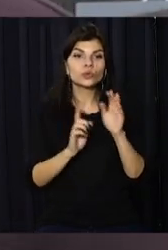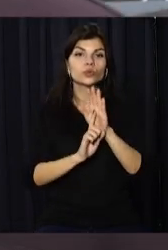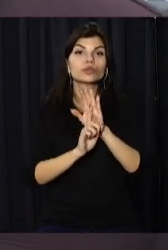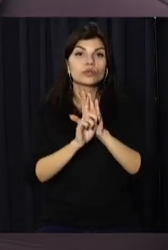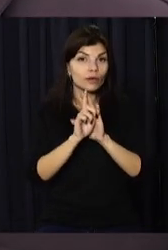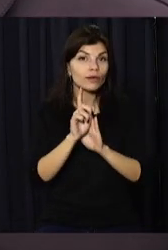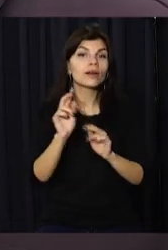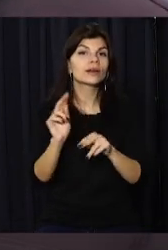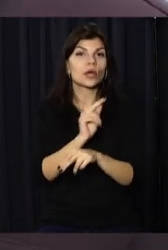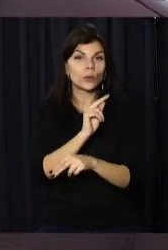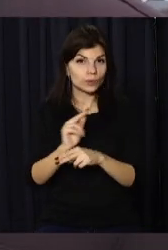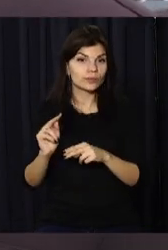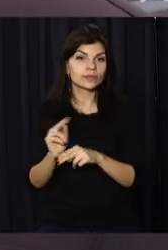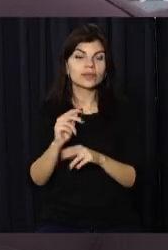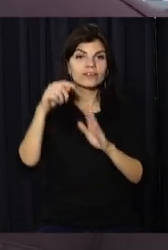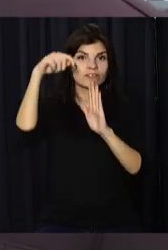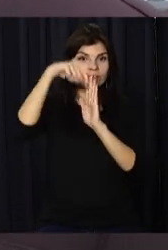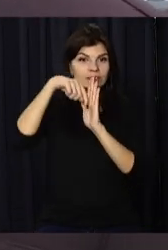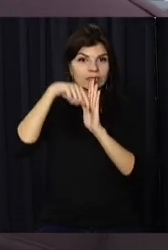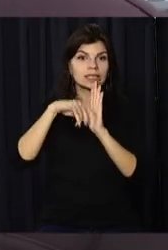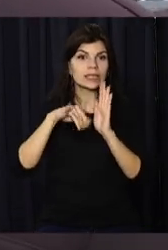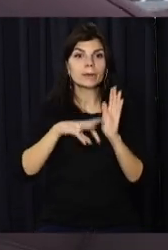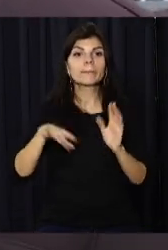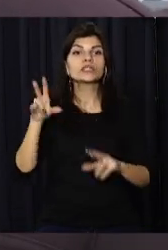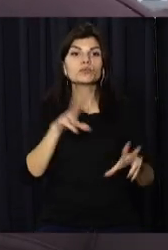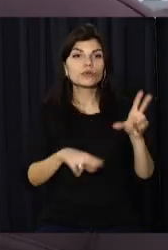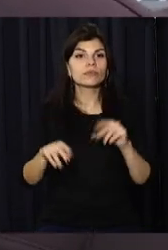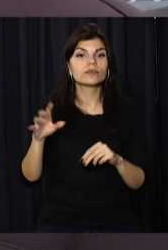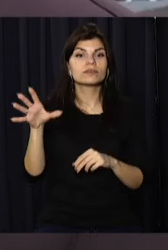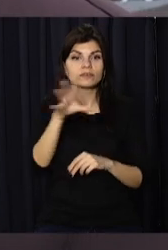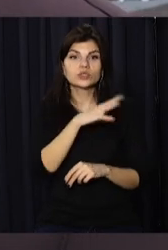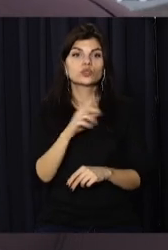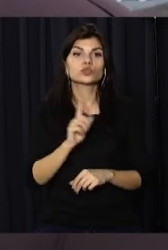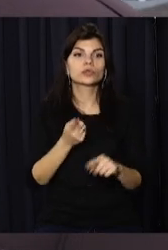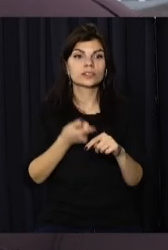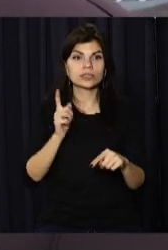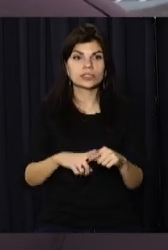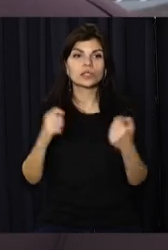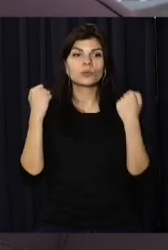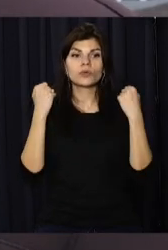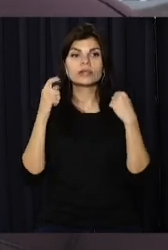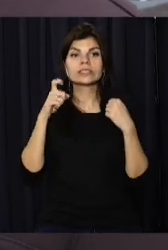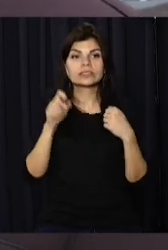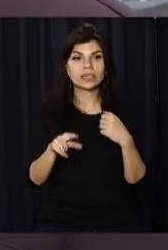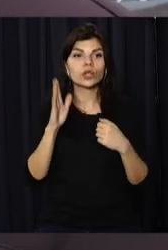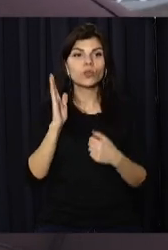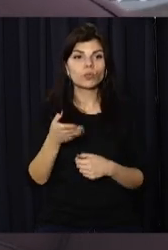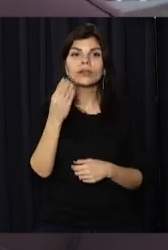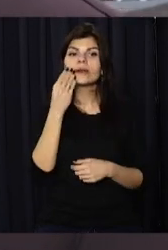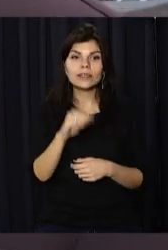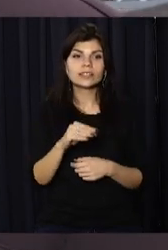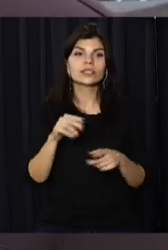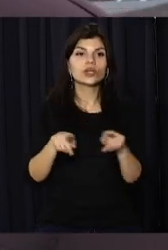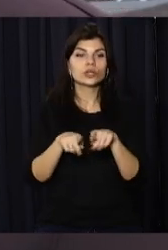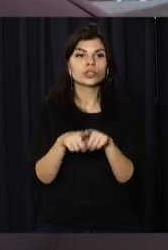Началися ремонтні роботи всередині. І ми сподіваємося всі, що цей спортивний зал буде найкращий.